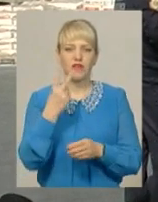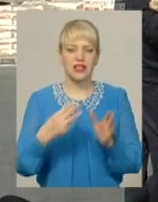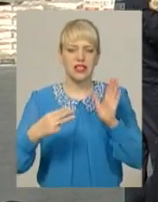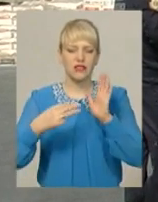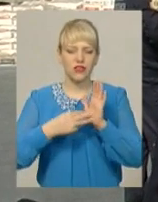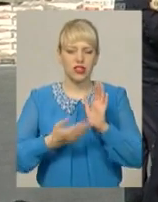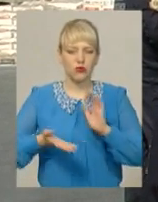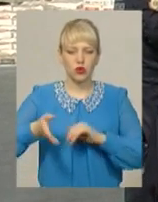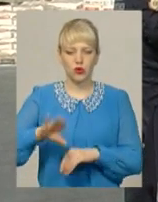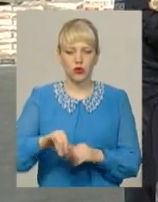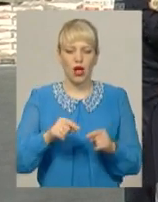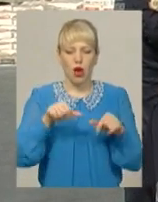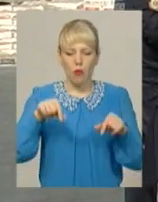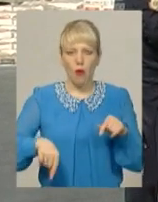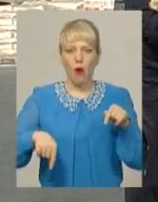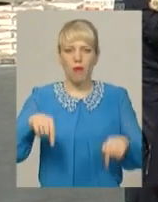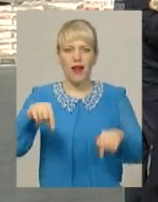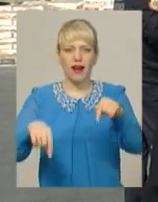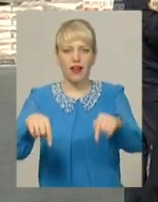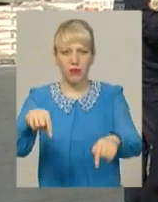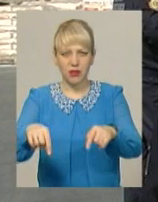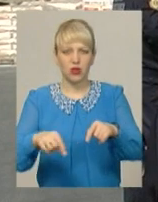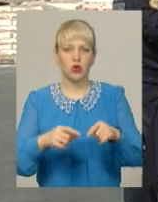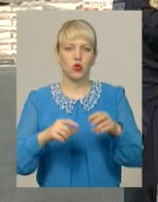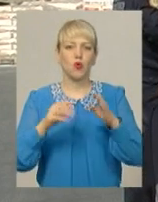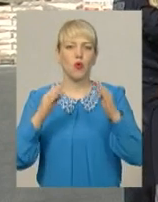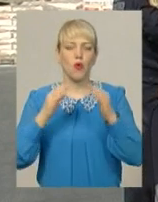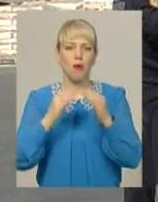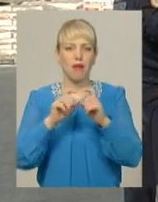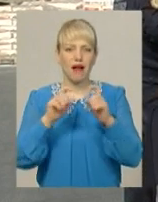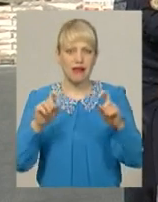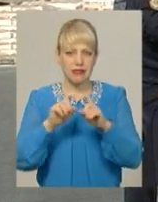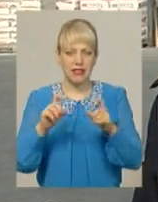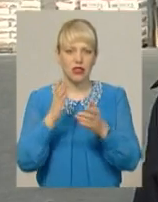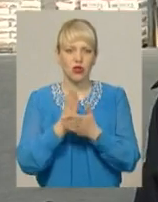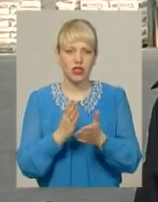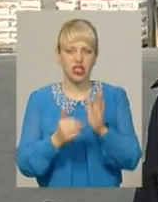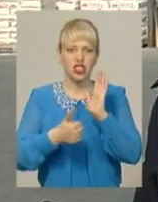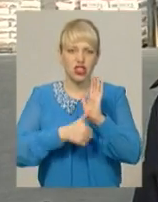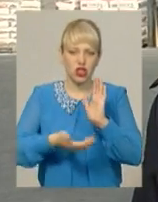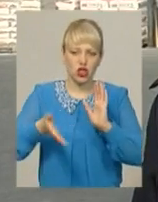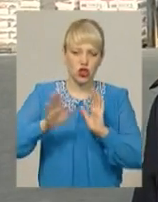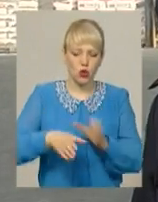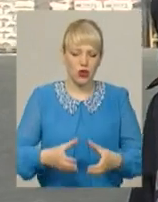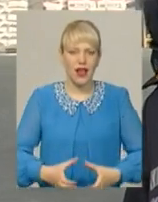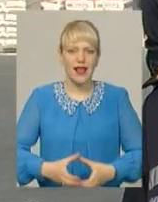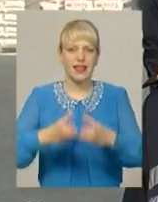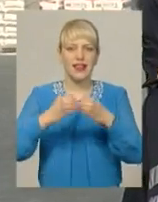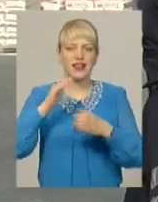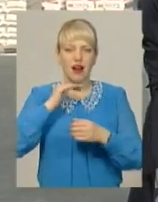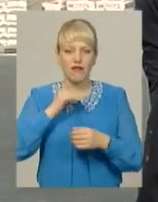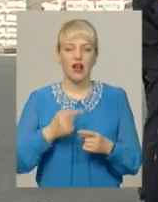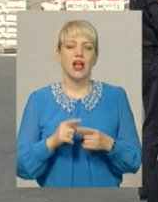периметру будівлі розмещені пожежні гідранти в кількості 6 штук. По перших ознаках знаходяться в